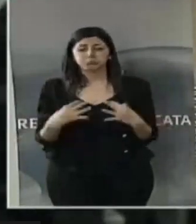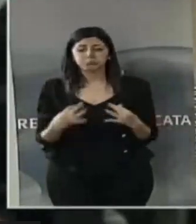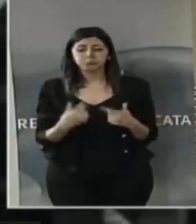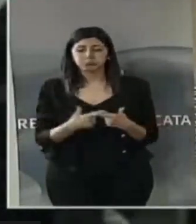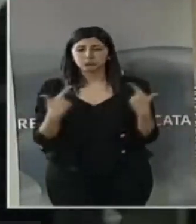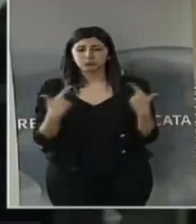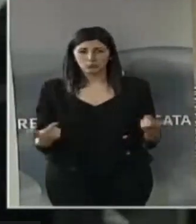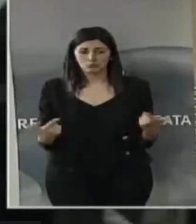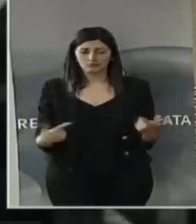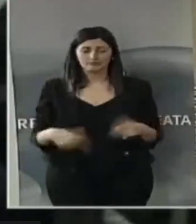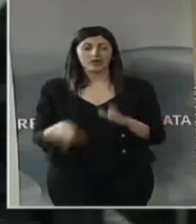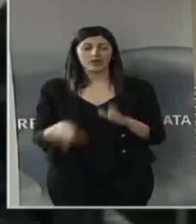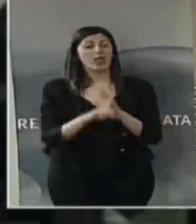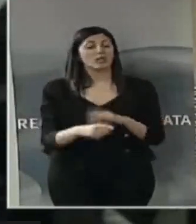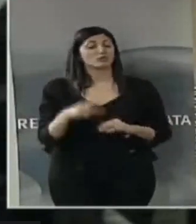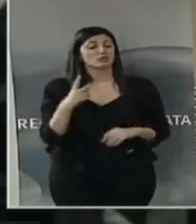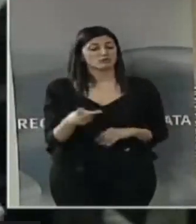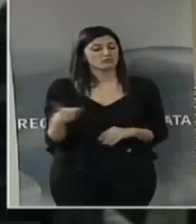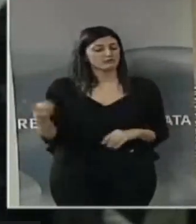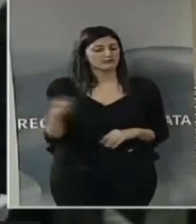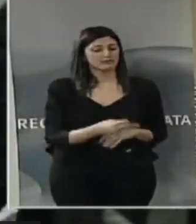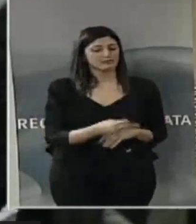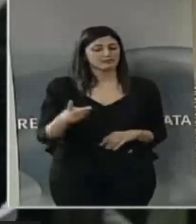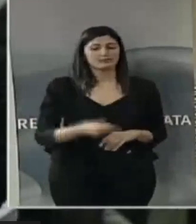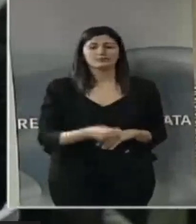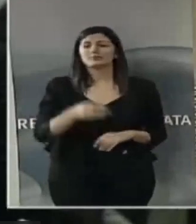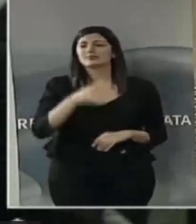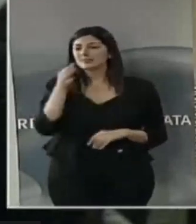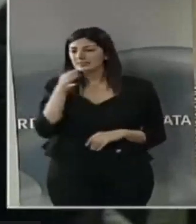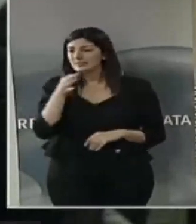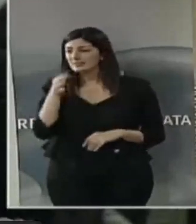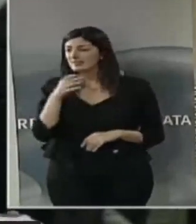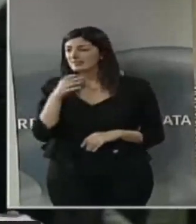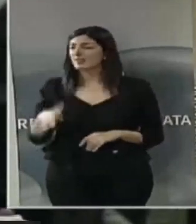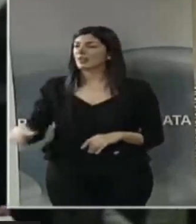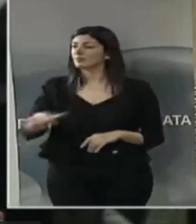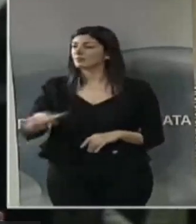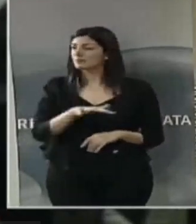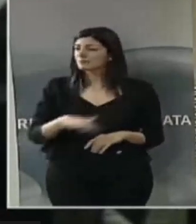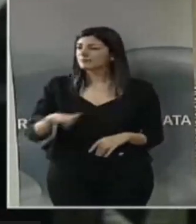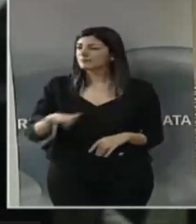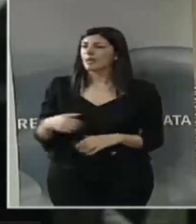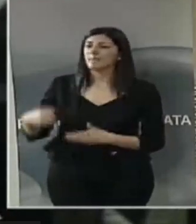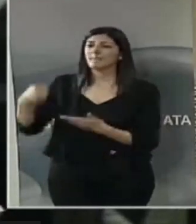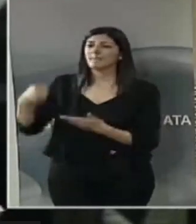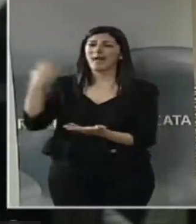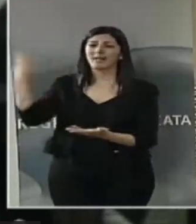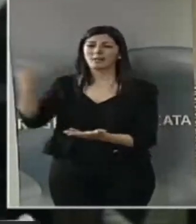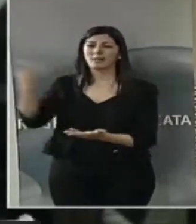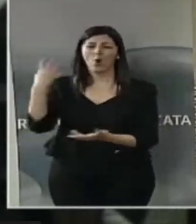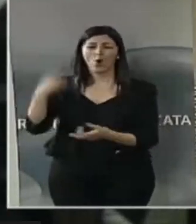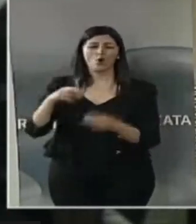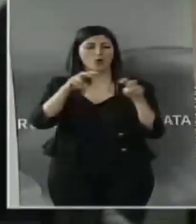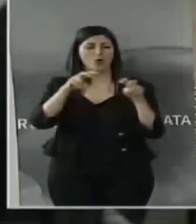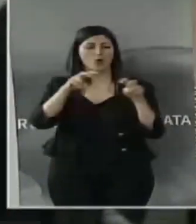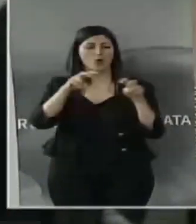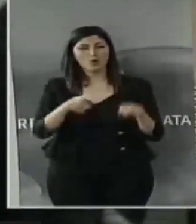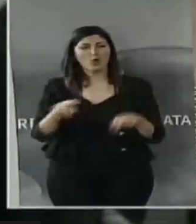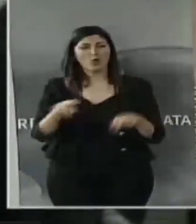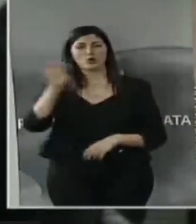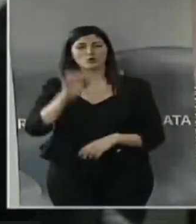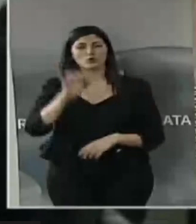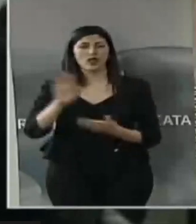sono due leggi che significa utilizzare e valorizzare il patrimonio agricolo regionale